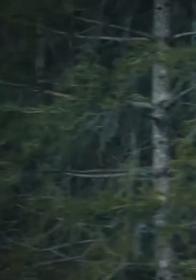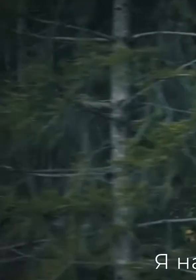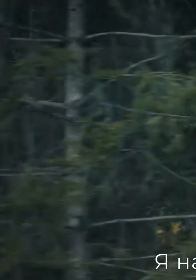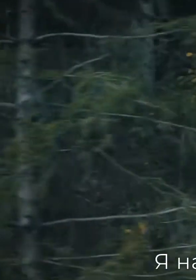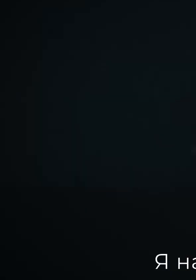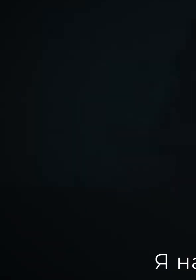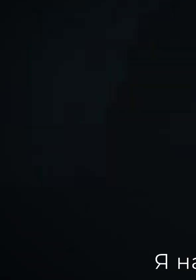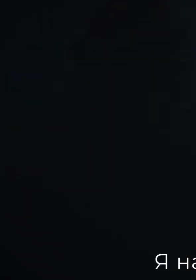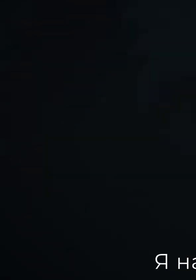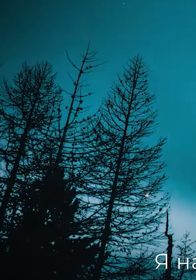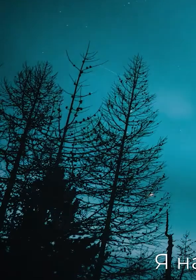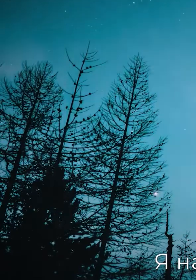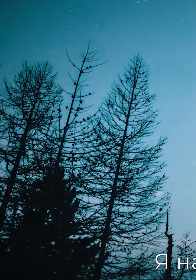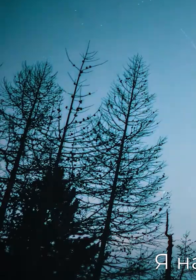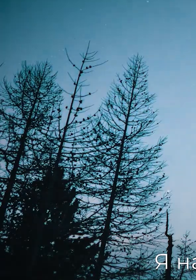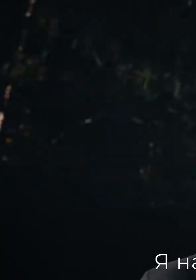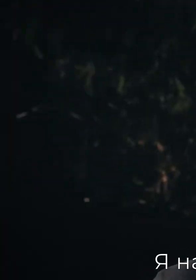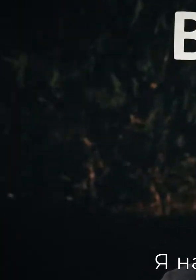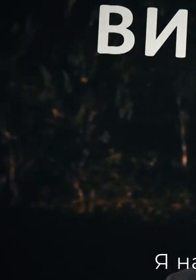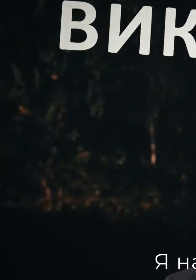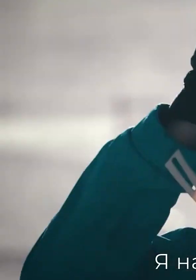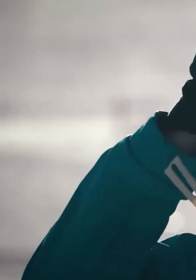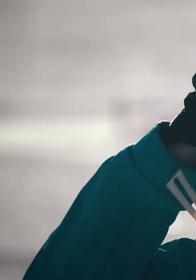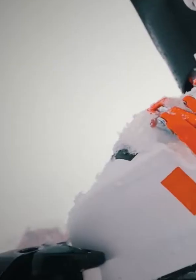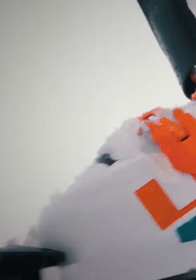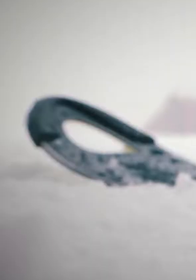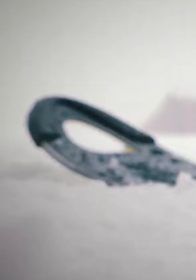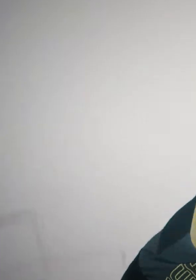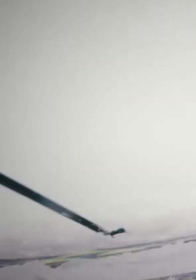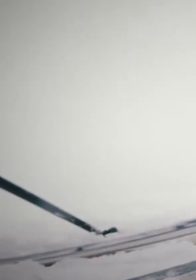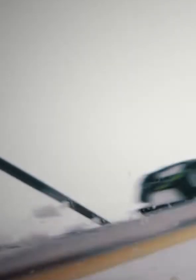Я навчився приймати виклик